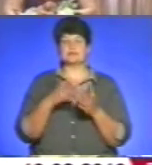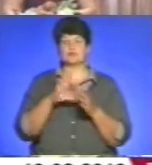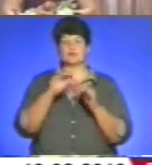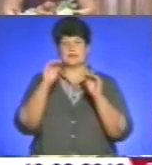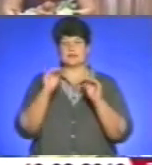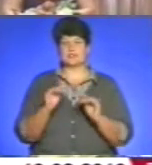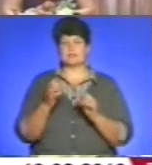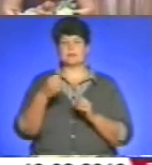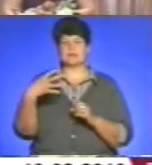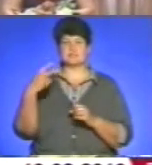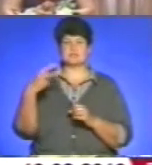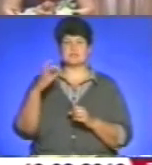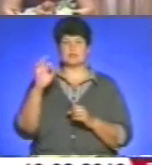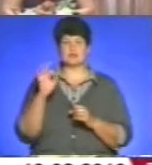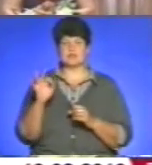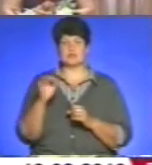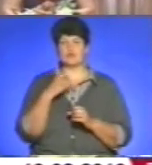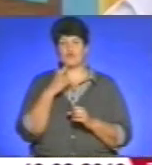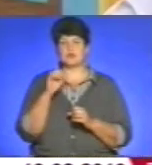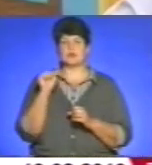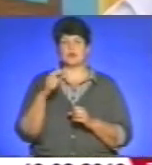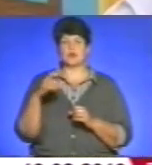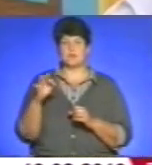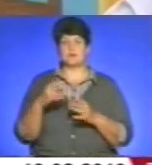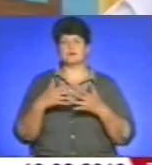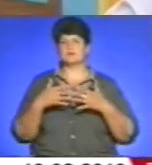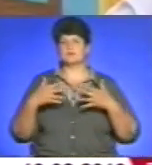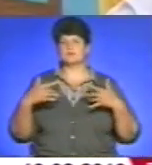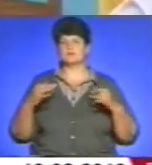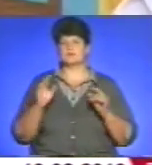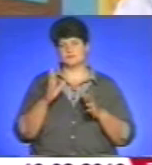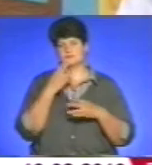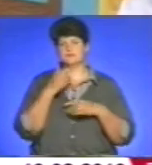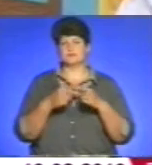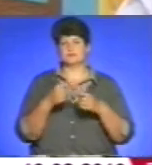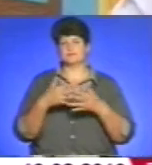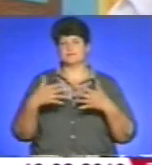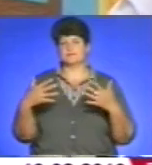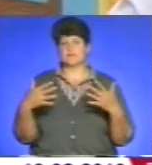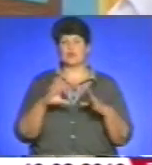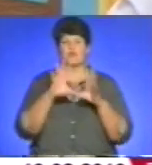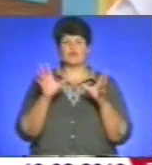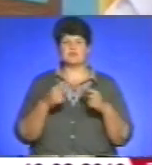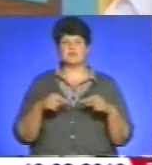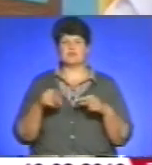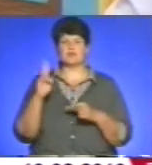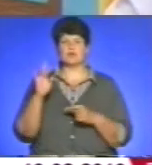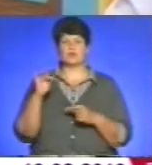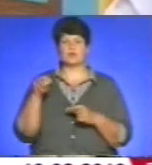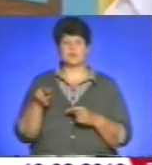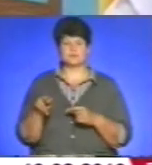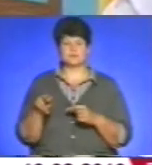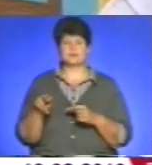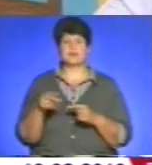-20%, стверджує Андрій Хома. Асортимент продуктів – традиційний. Усі види круп – це